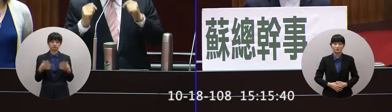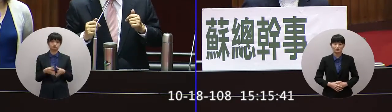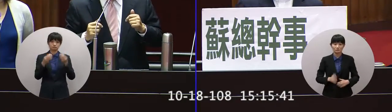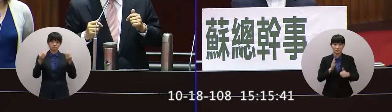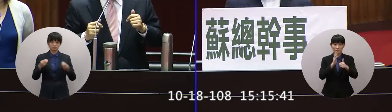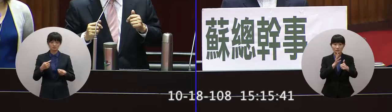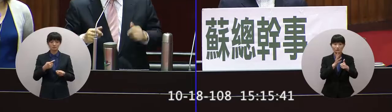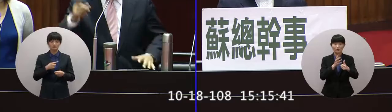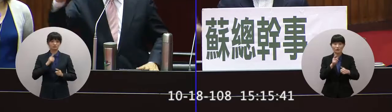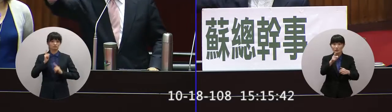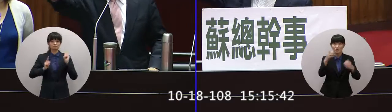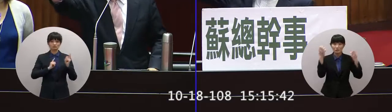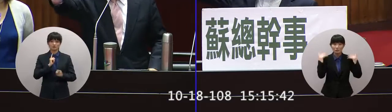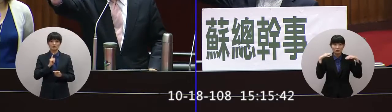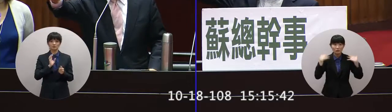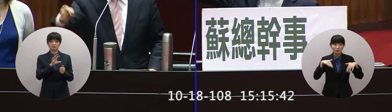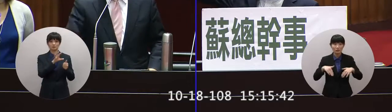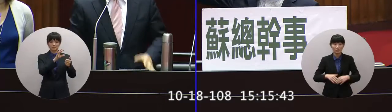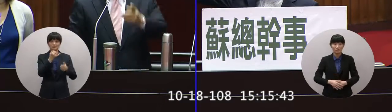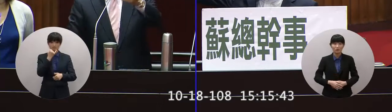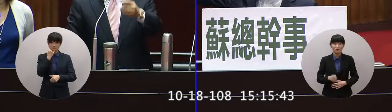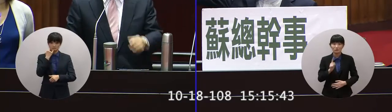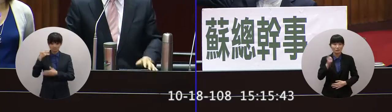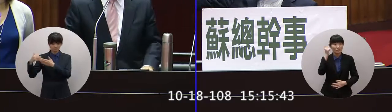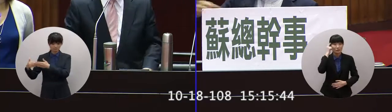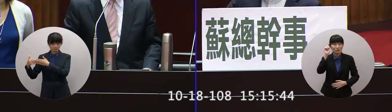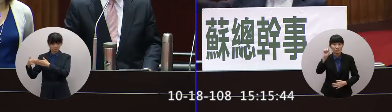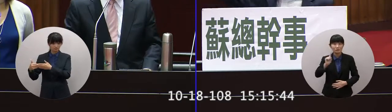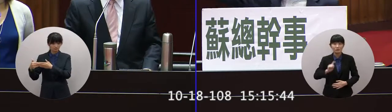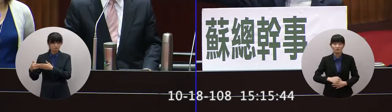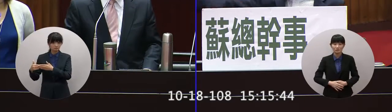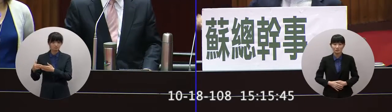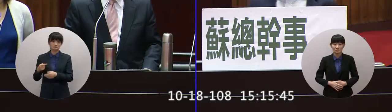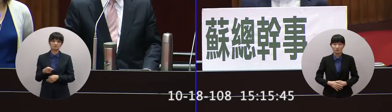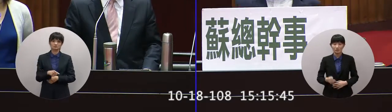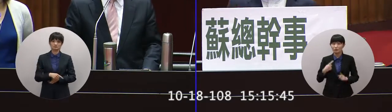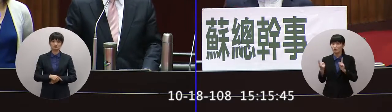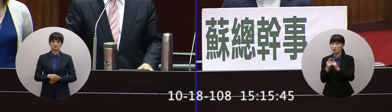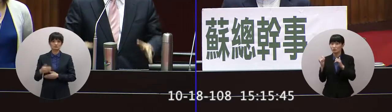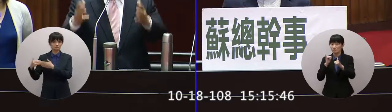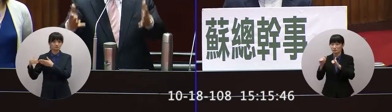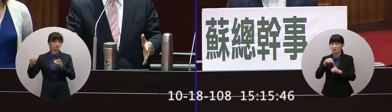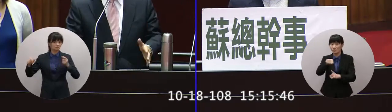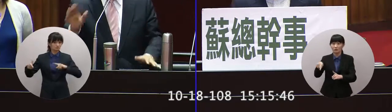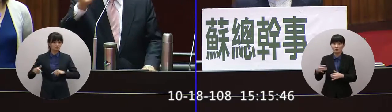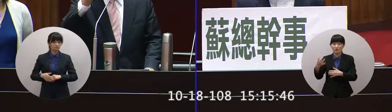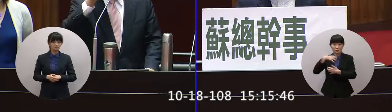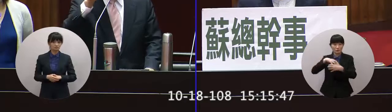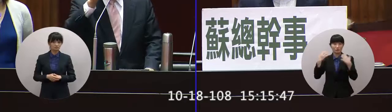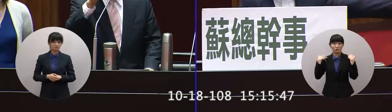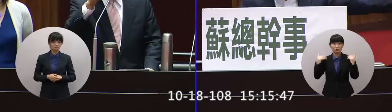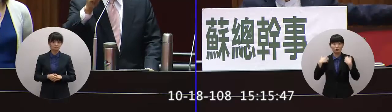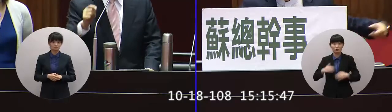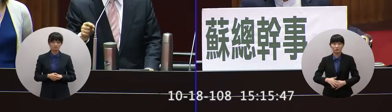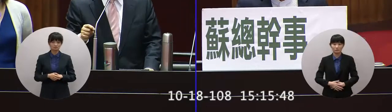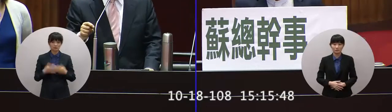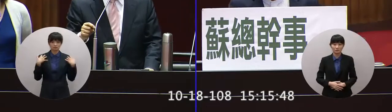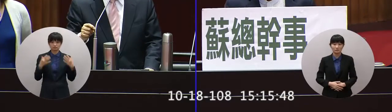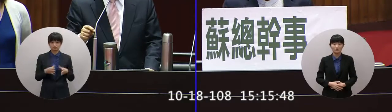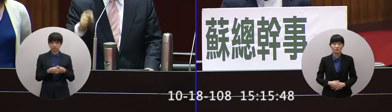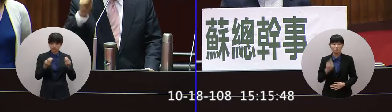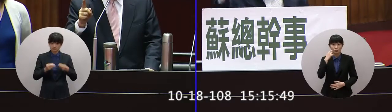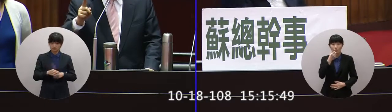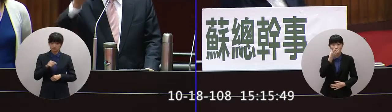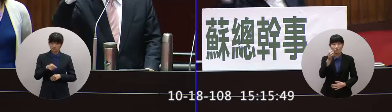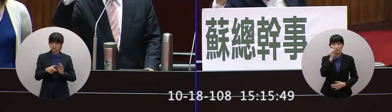問你什麼叫不用負責我對選民負責我對選負責我對選民負責我不用負責不用負責的不好選民不要同